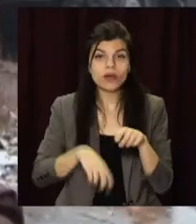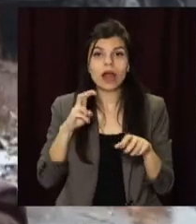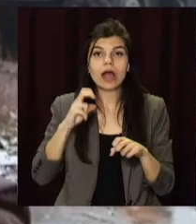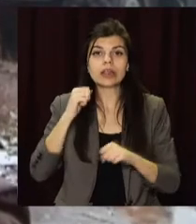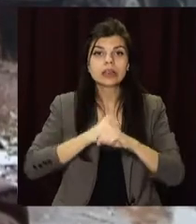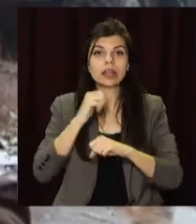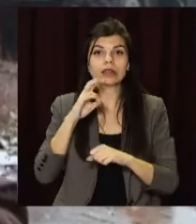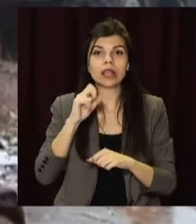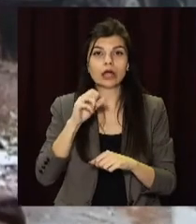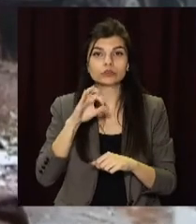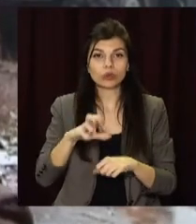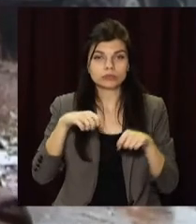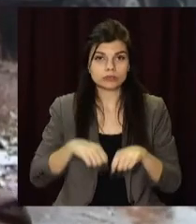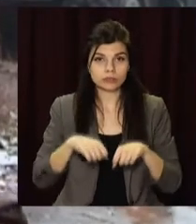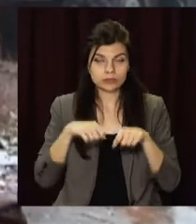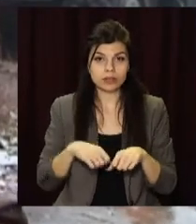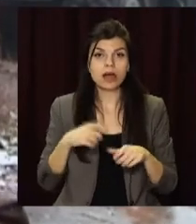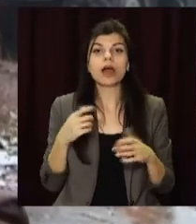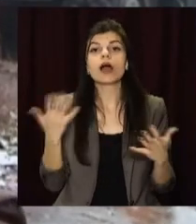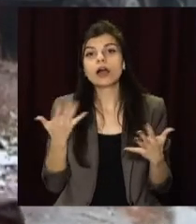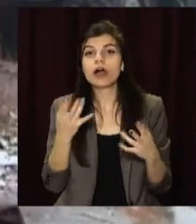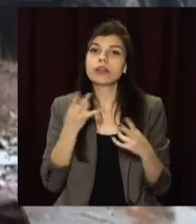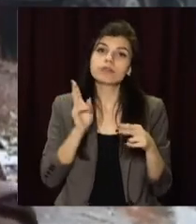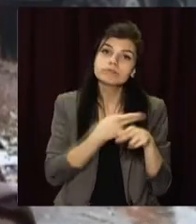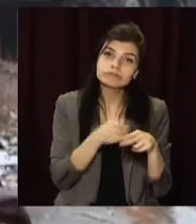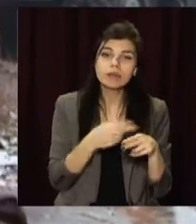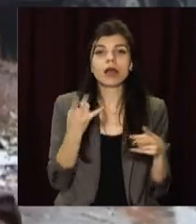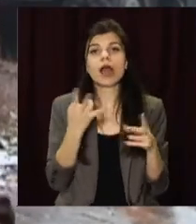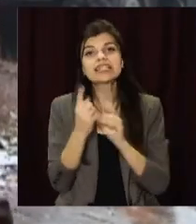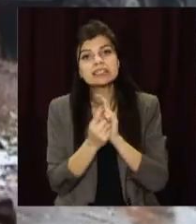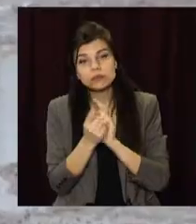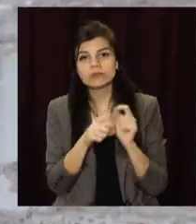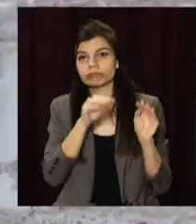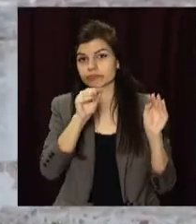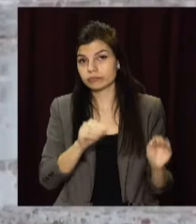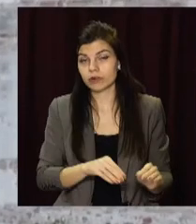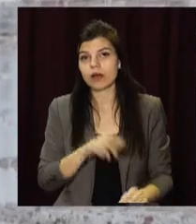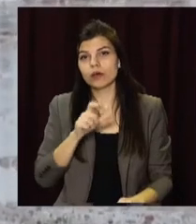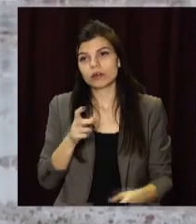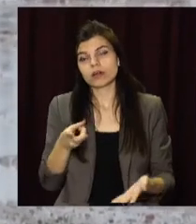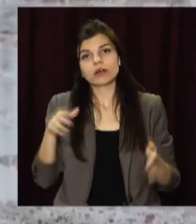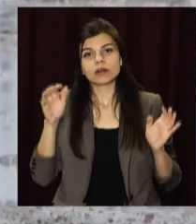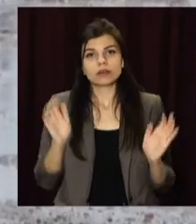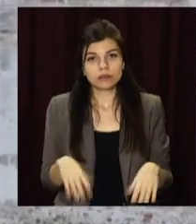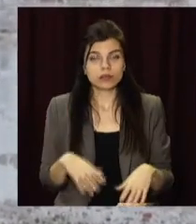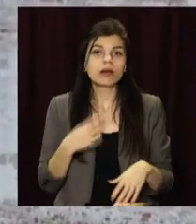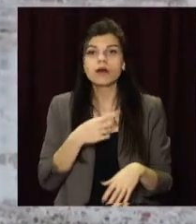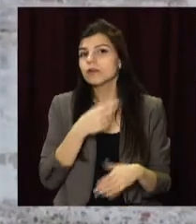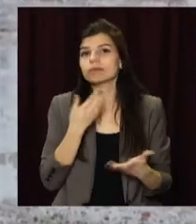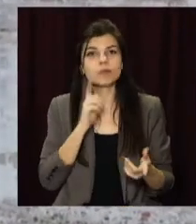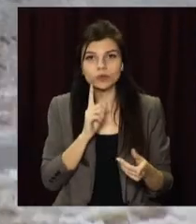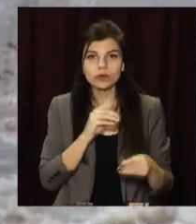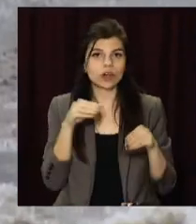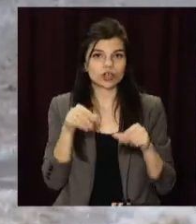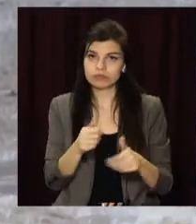станцій, дали інформацію, які насоси треба починить, які треба поміняти. Тож, за таких умов зітхають люди, розраховувати